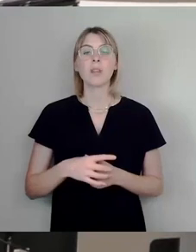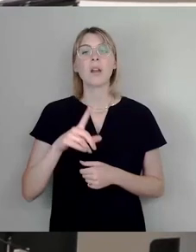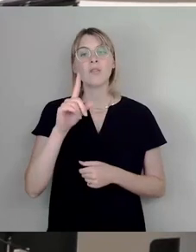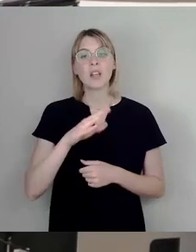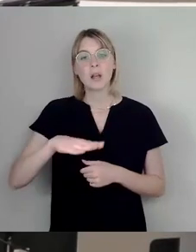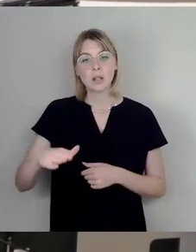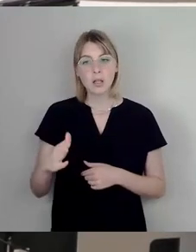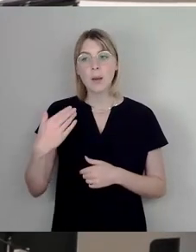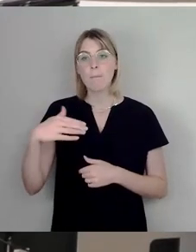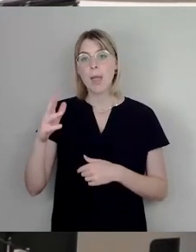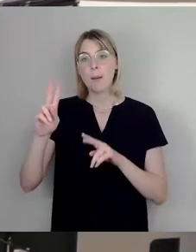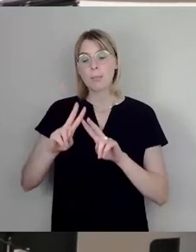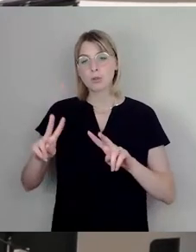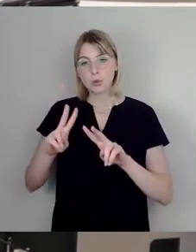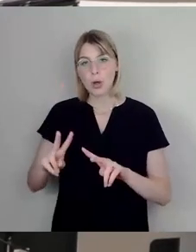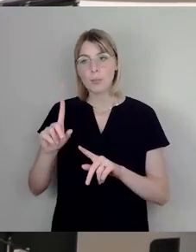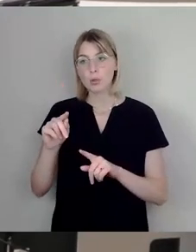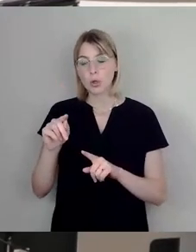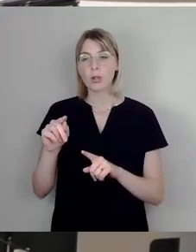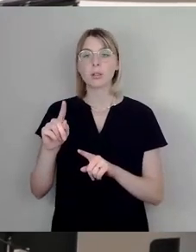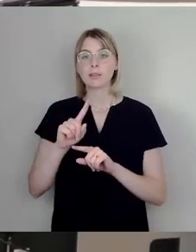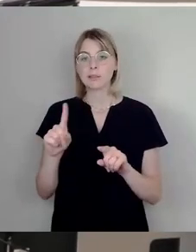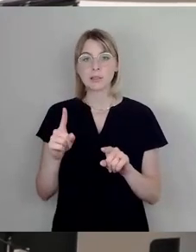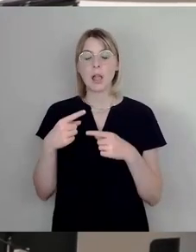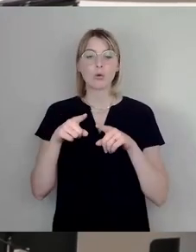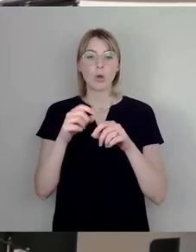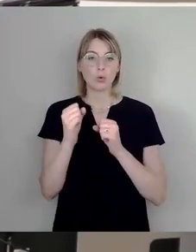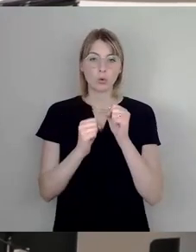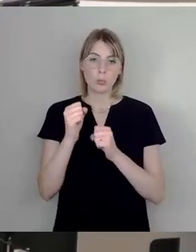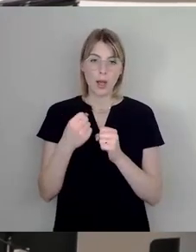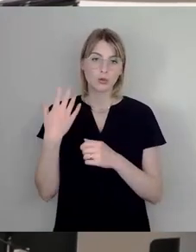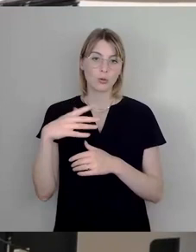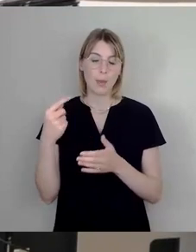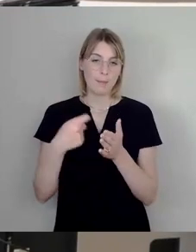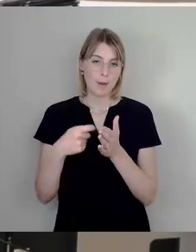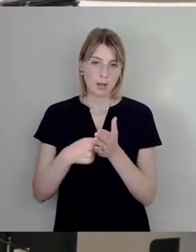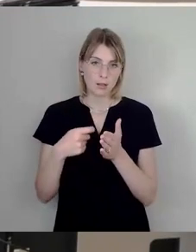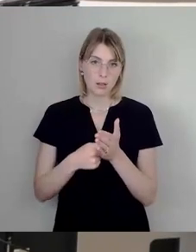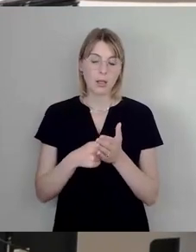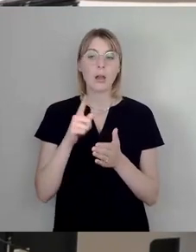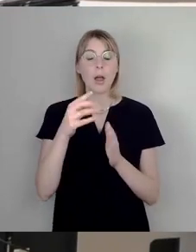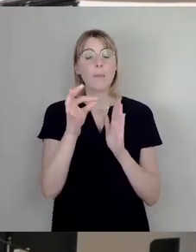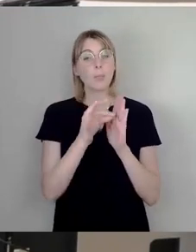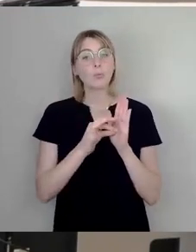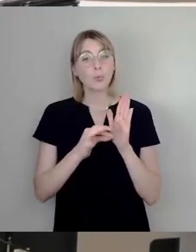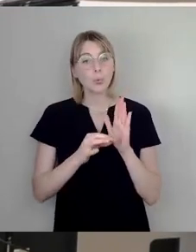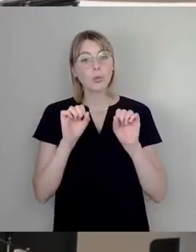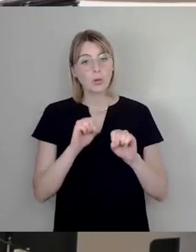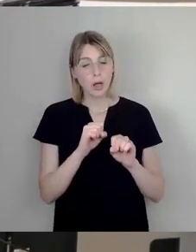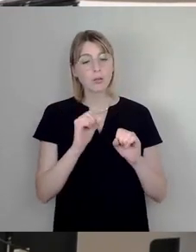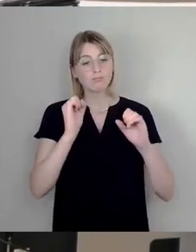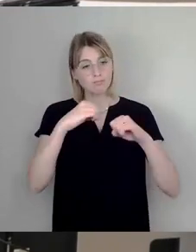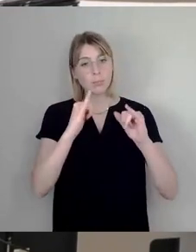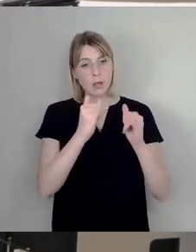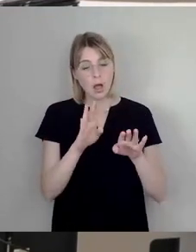zulasten höherer Beiträge für die Bürger geht. Das sind Punkte, da können wir zustimmen in dem Grundsatz von